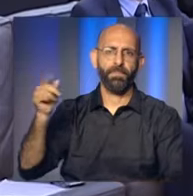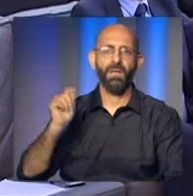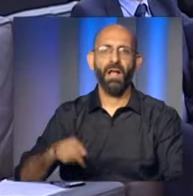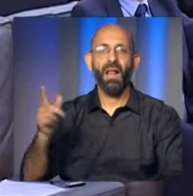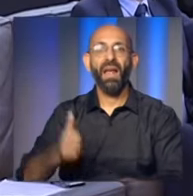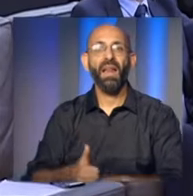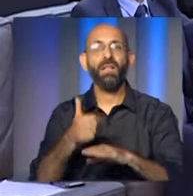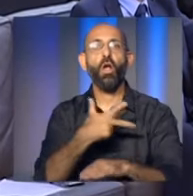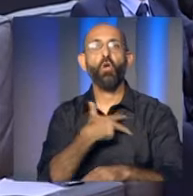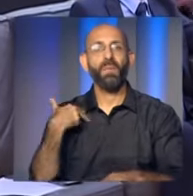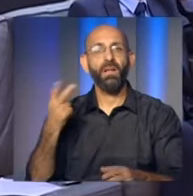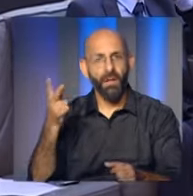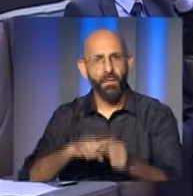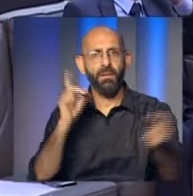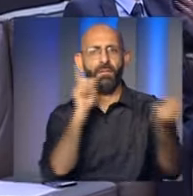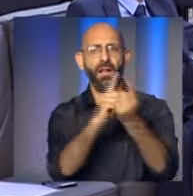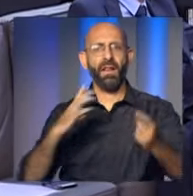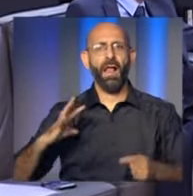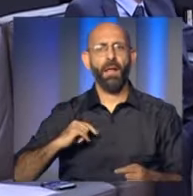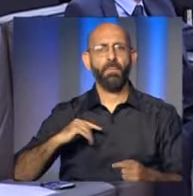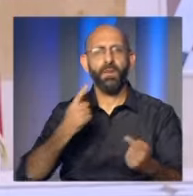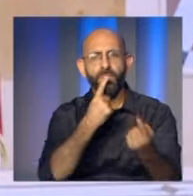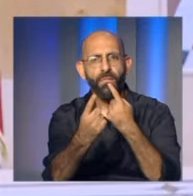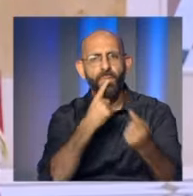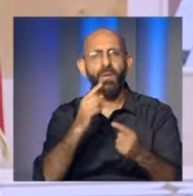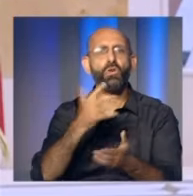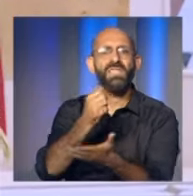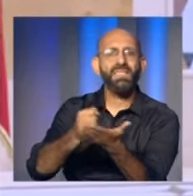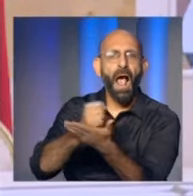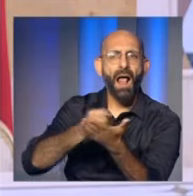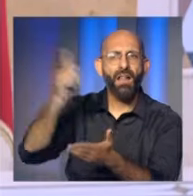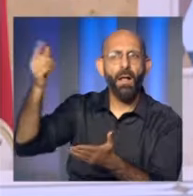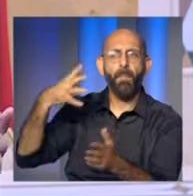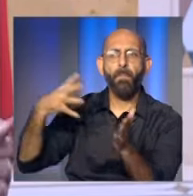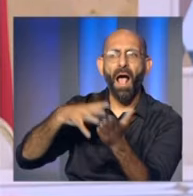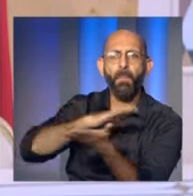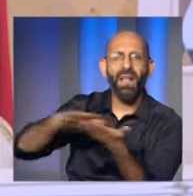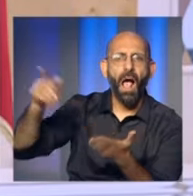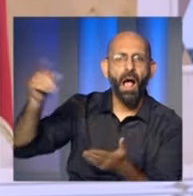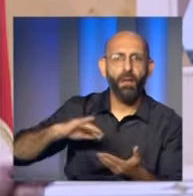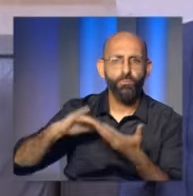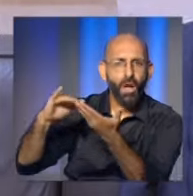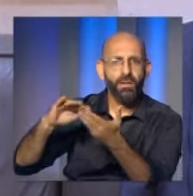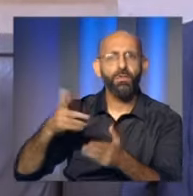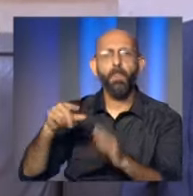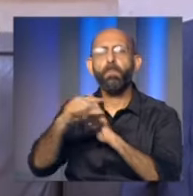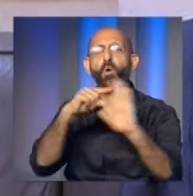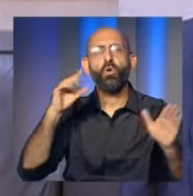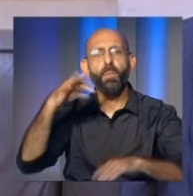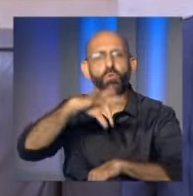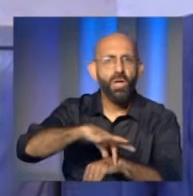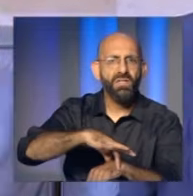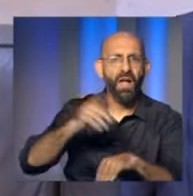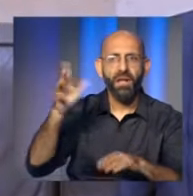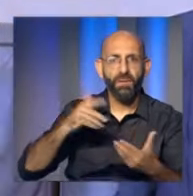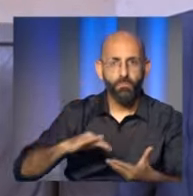المقبل والتقى الرئيس الحكومة النائب السابق عاصم عراجي الذي عرض لأوضاع خدماتية تهم منطقة